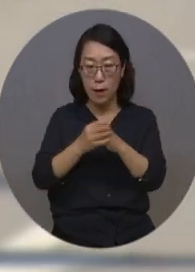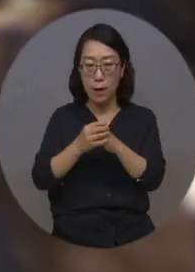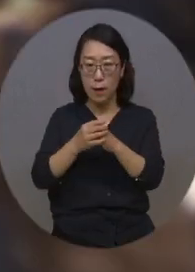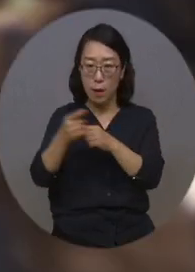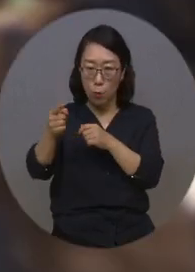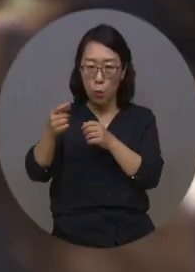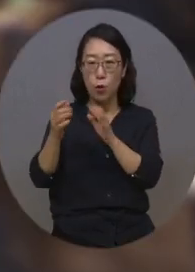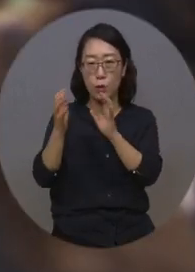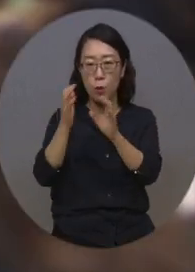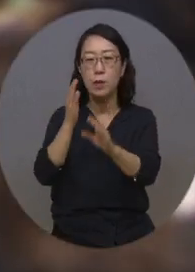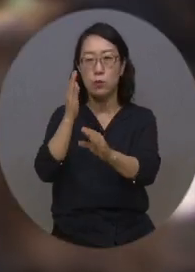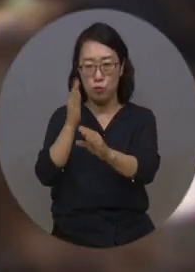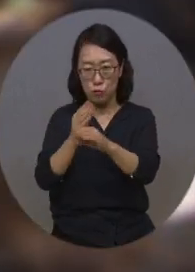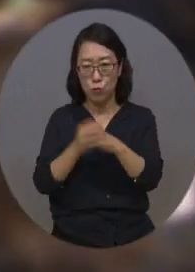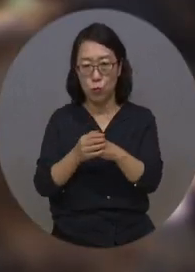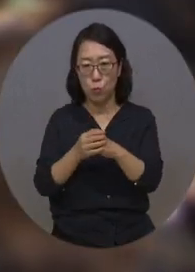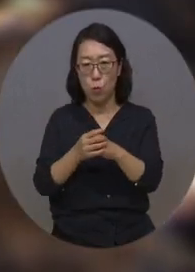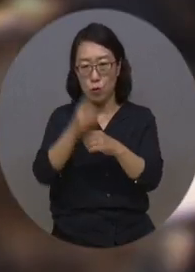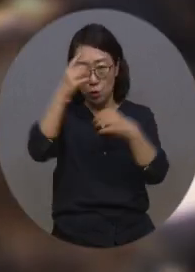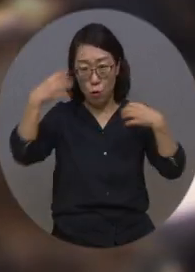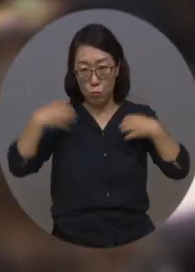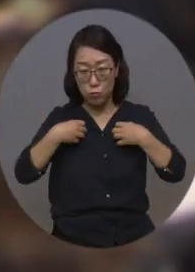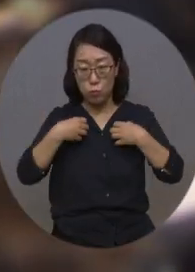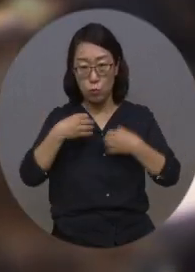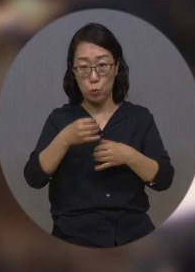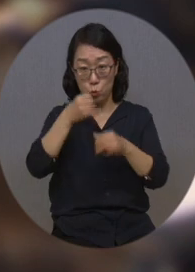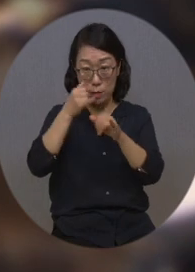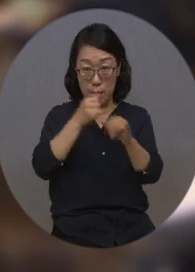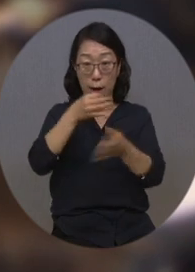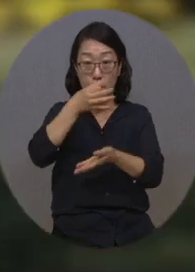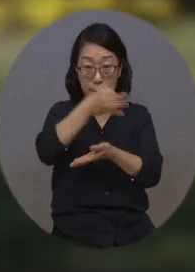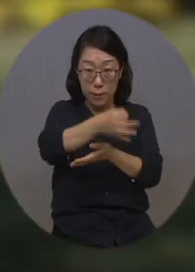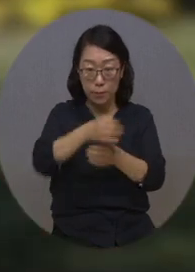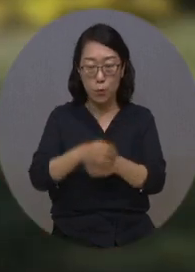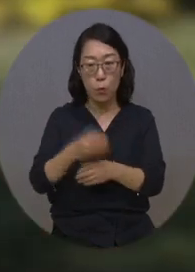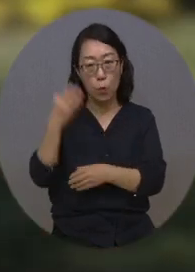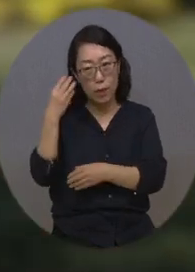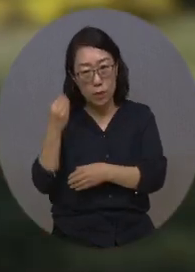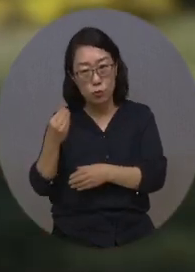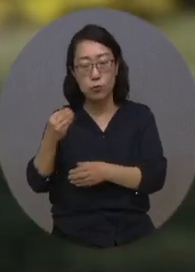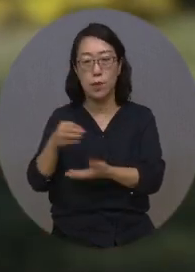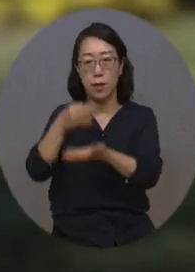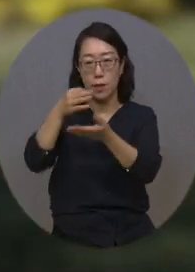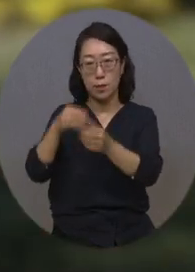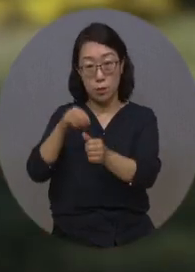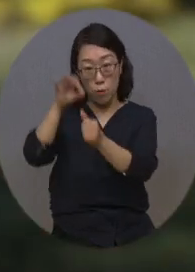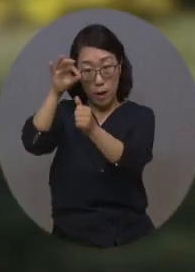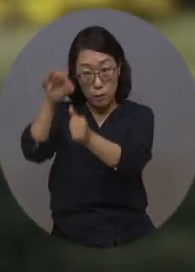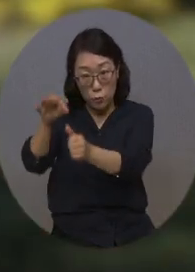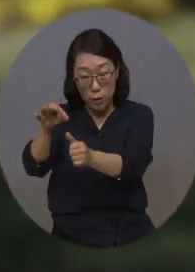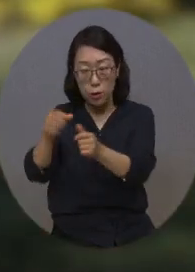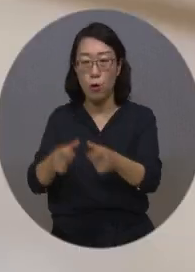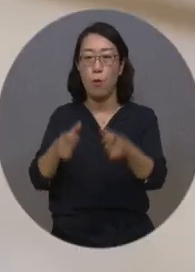진행하고 국가장학금과 근로장학금 지원, 기숙사 입소 확대도 추진합니다.